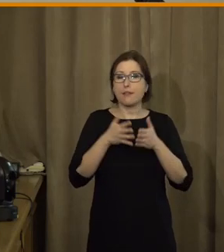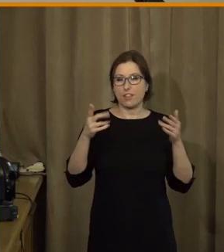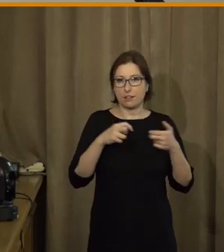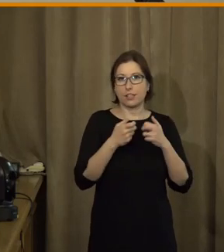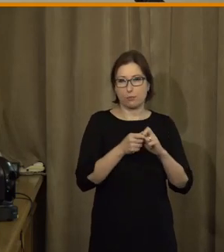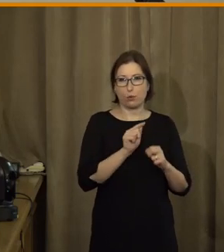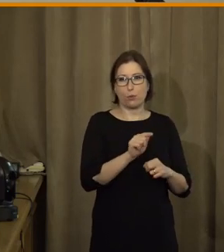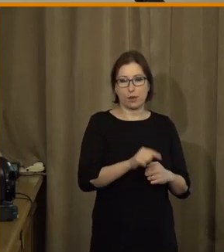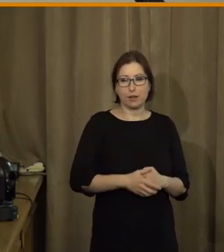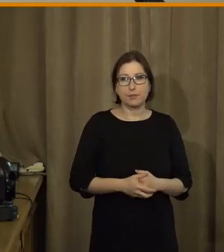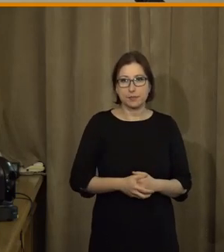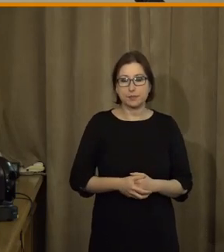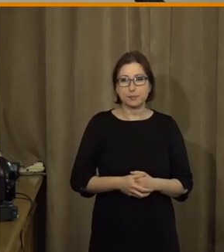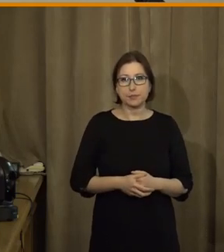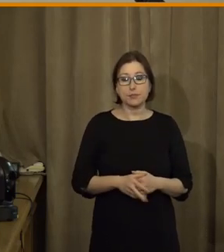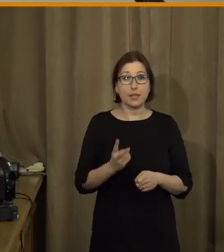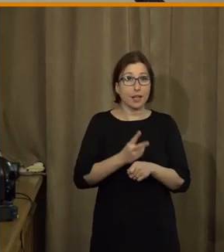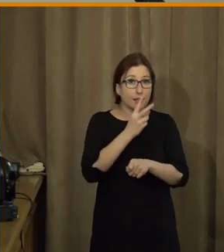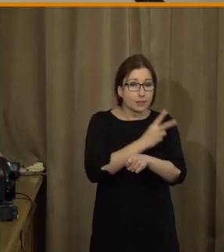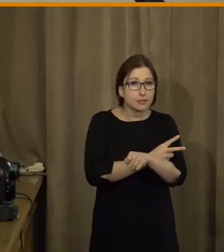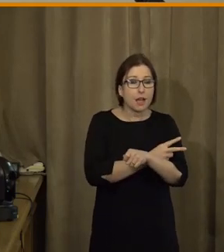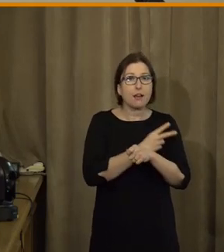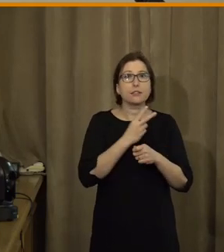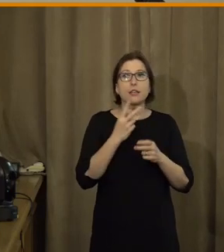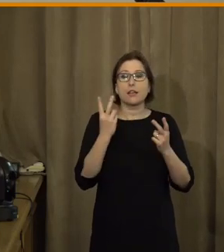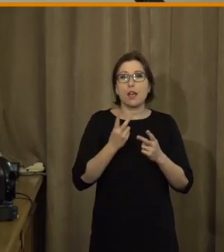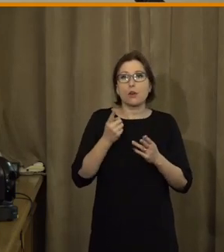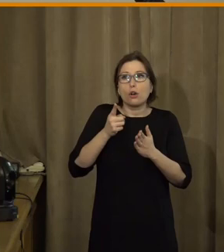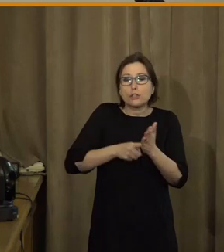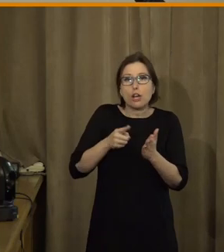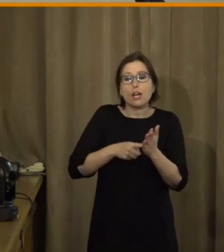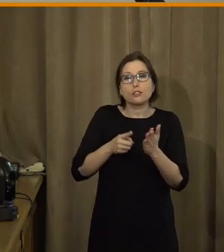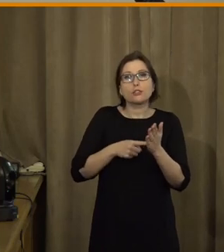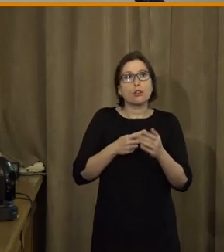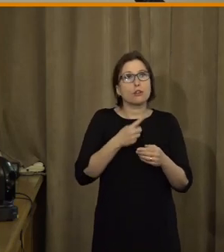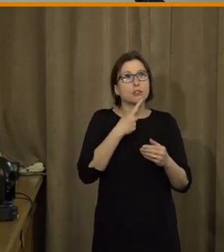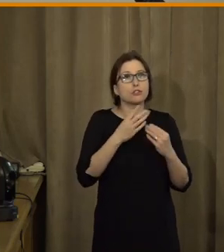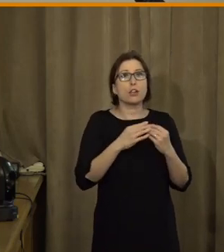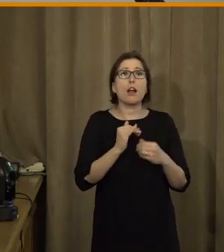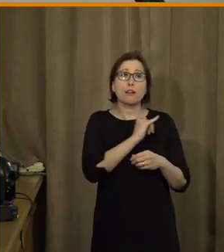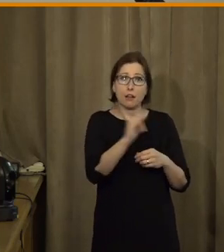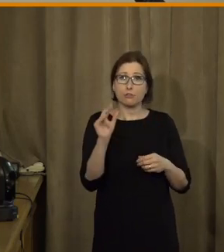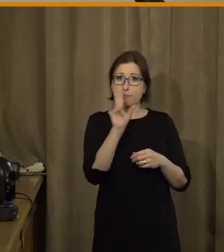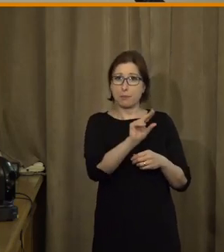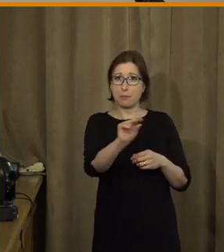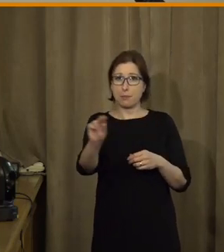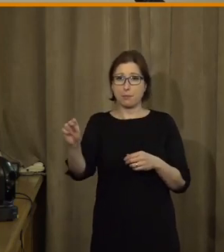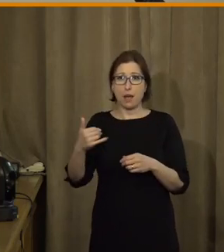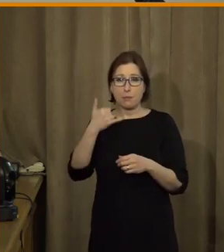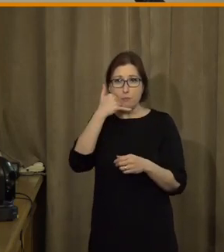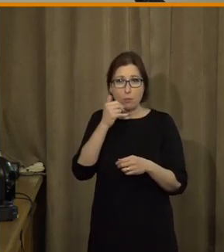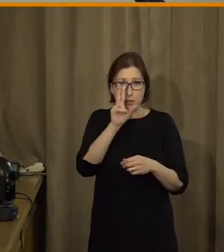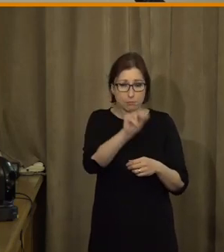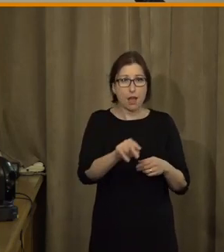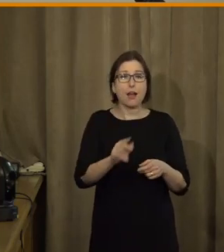a stát v podstatě jako často vychází z toho, všichni mají mobilní telefony podle dat, všichni